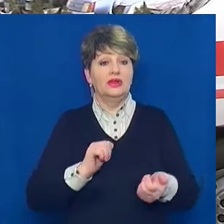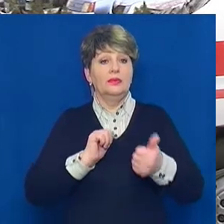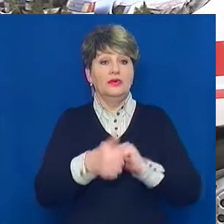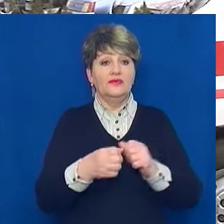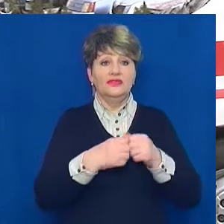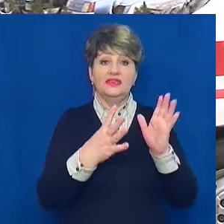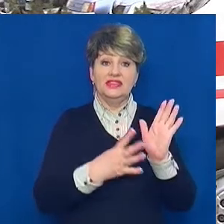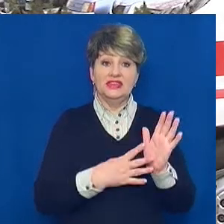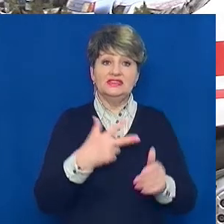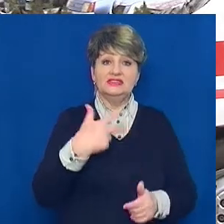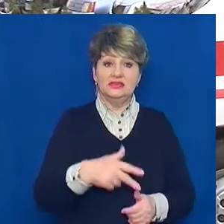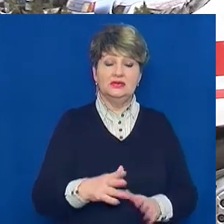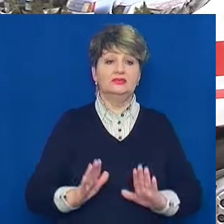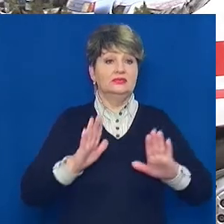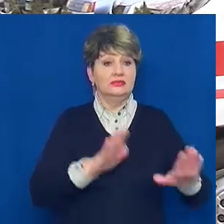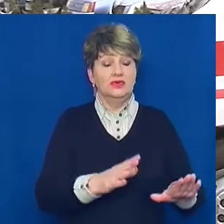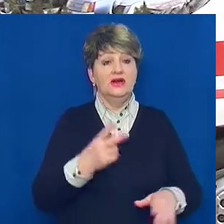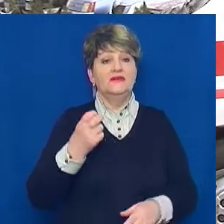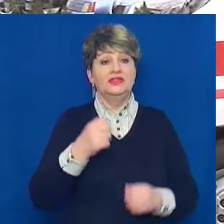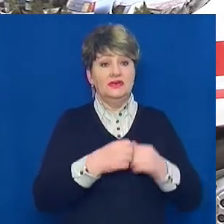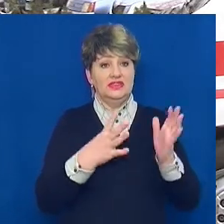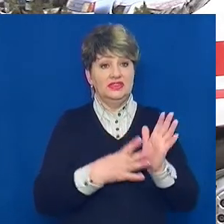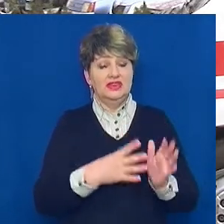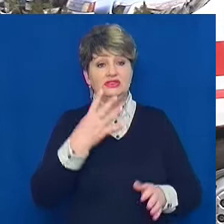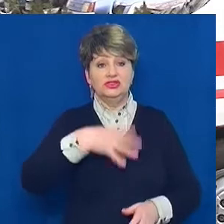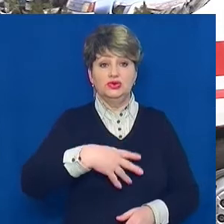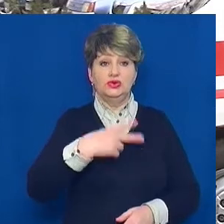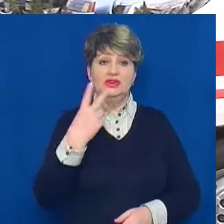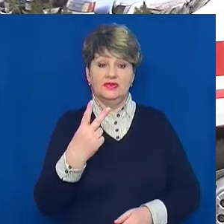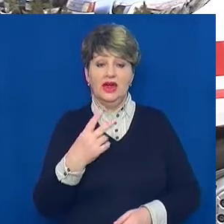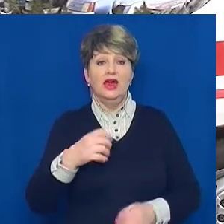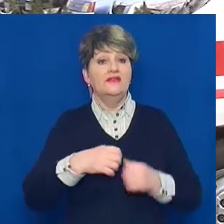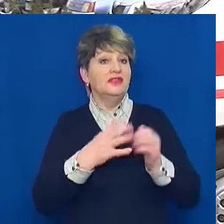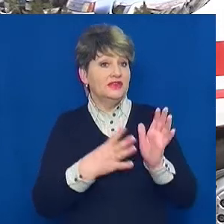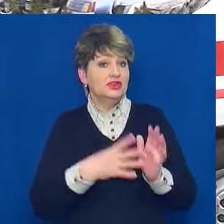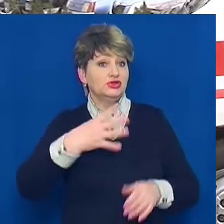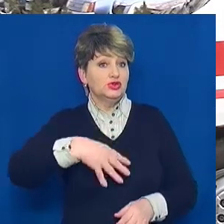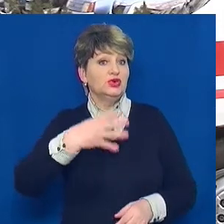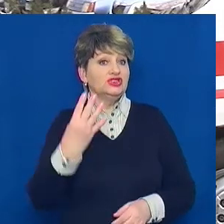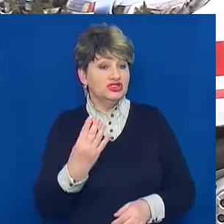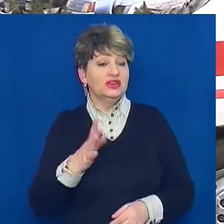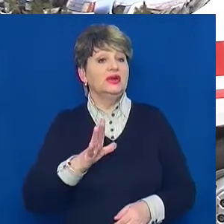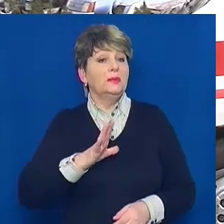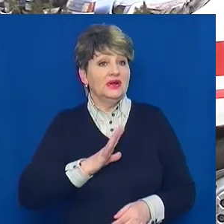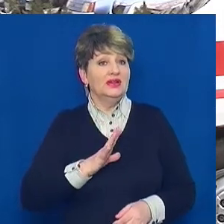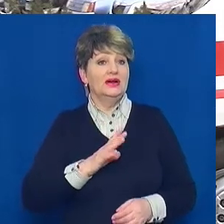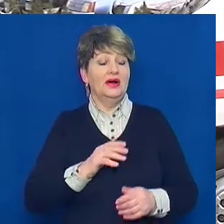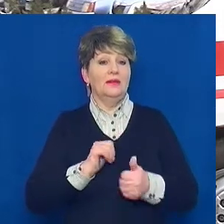заїхала на станцію в 19.42. Виклик поступив в 19.44. Але бригада міняла. У них був тяжкий пацієнт з